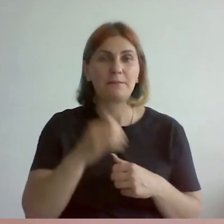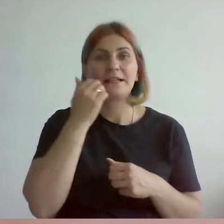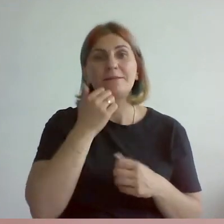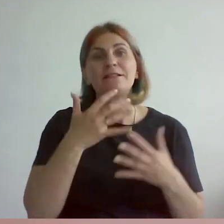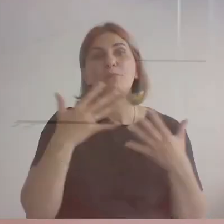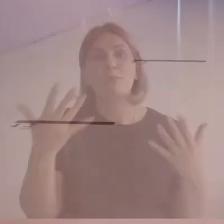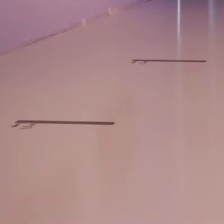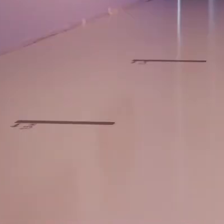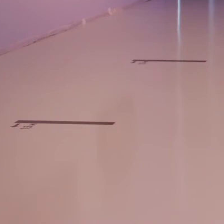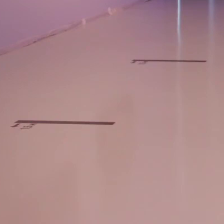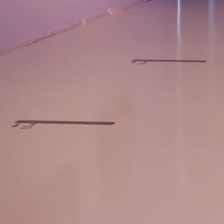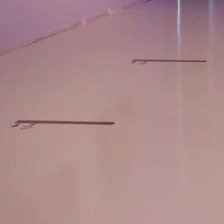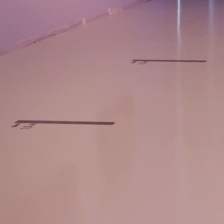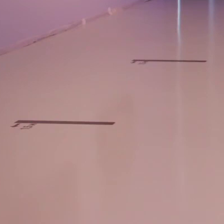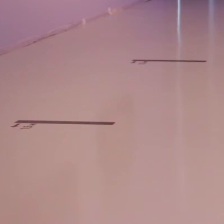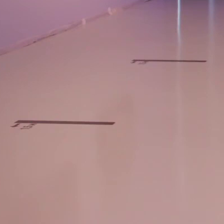доброго. Спасибо. Спасибо.